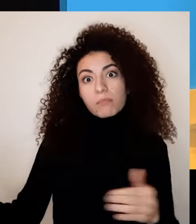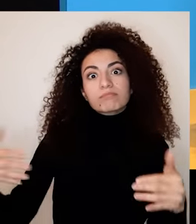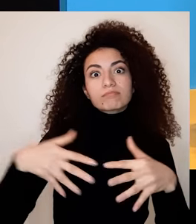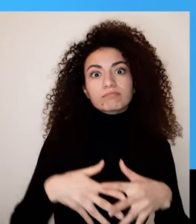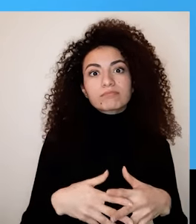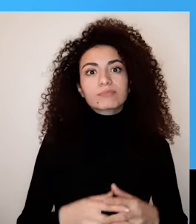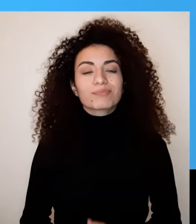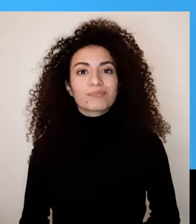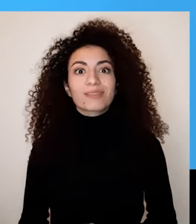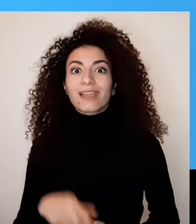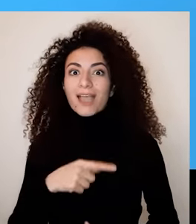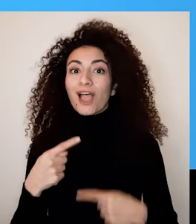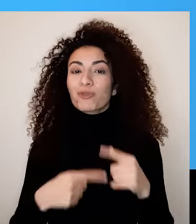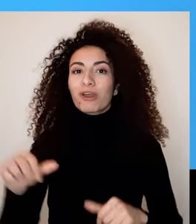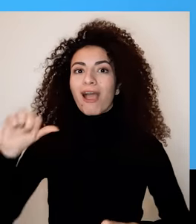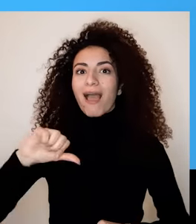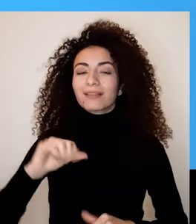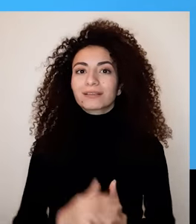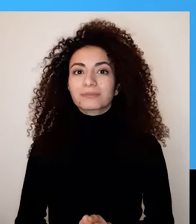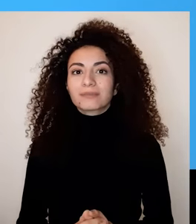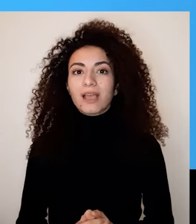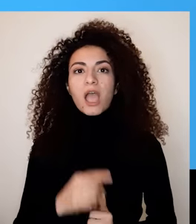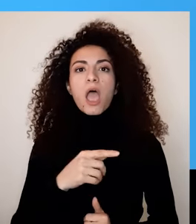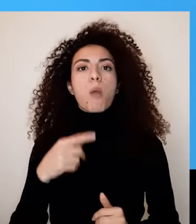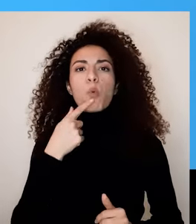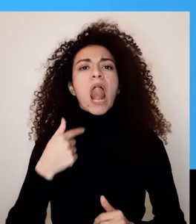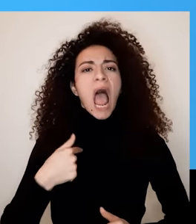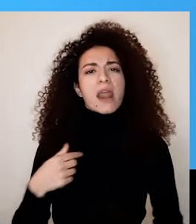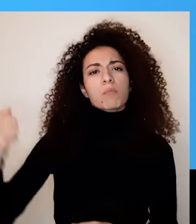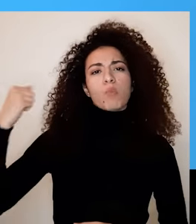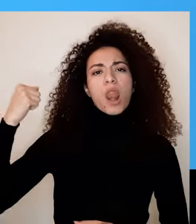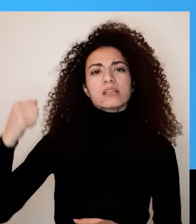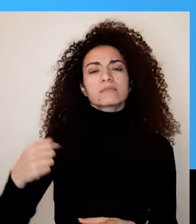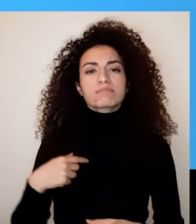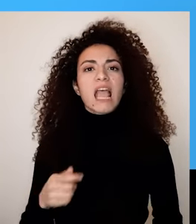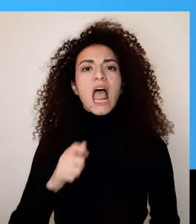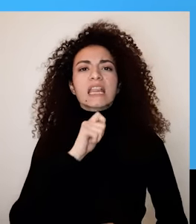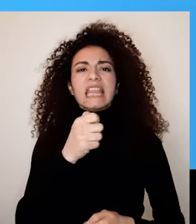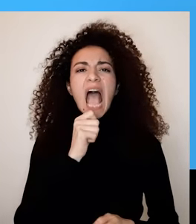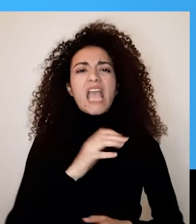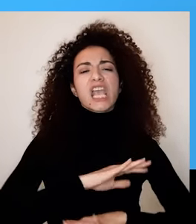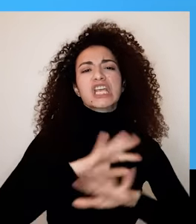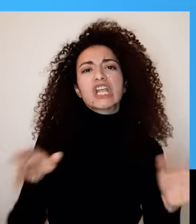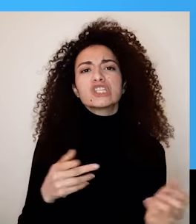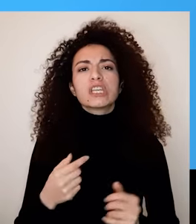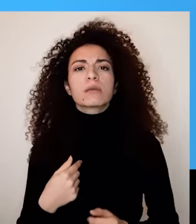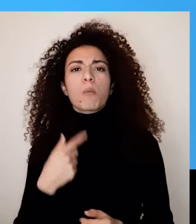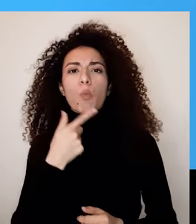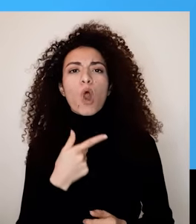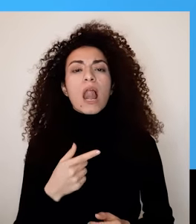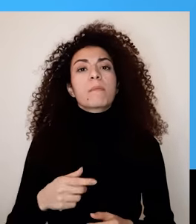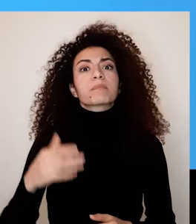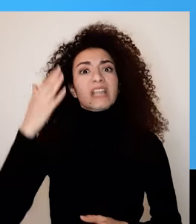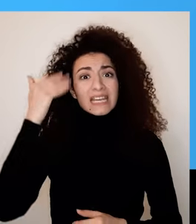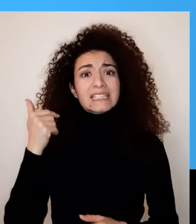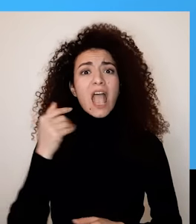بتخصهم والأسوأ أنه بعض هاي المؤسسات تلعب دور المخلص من خلال الإعلانات اللي بتظهر صوت النساء ذو